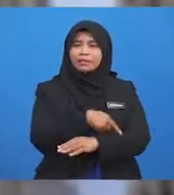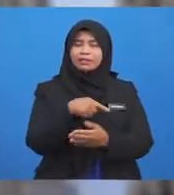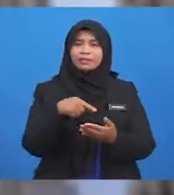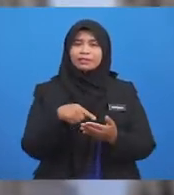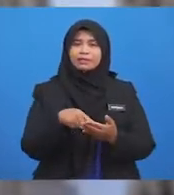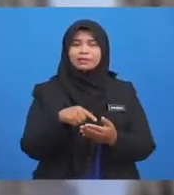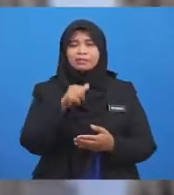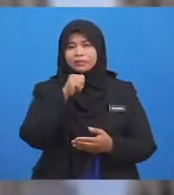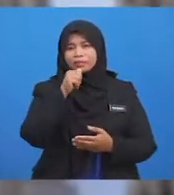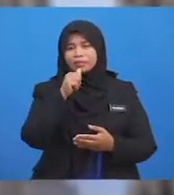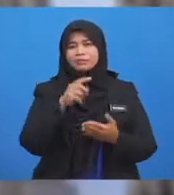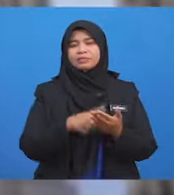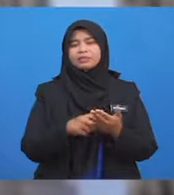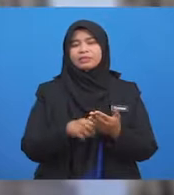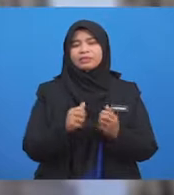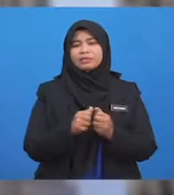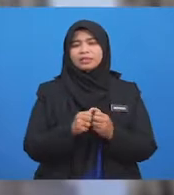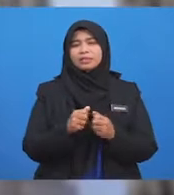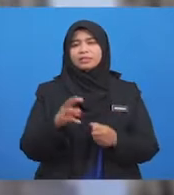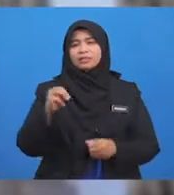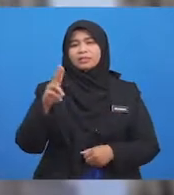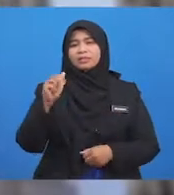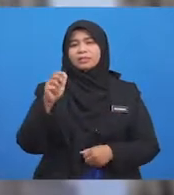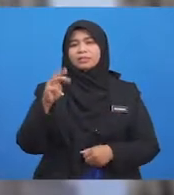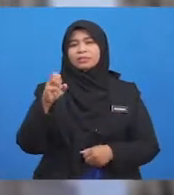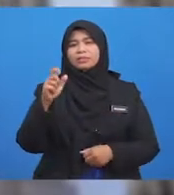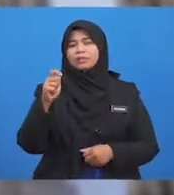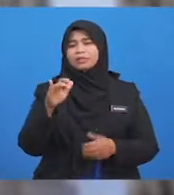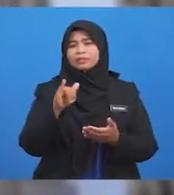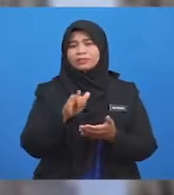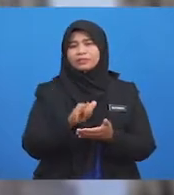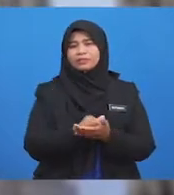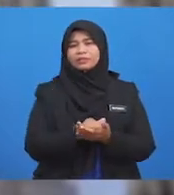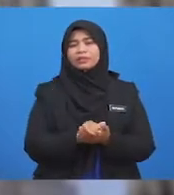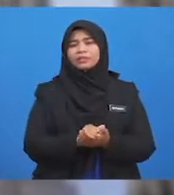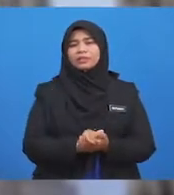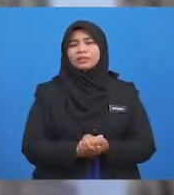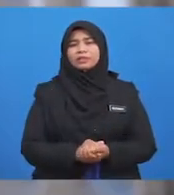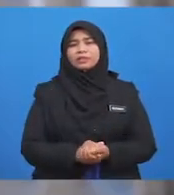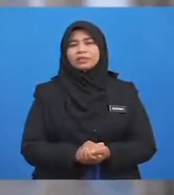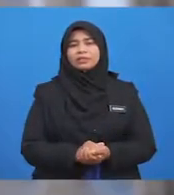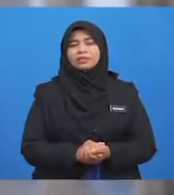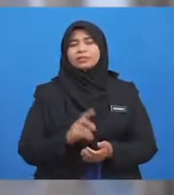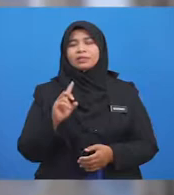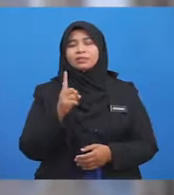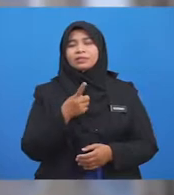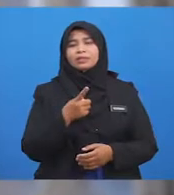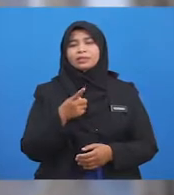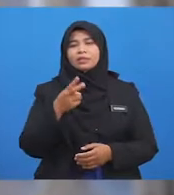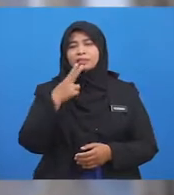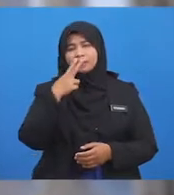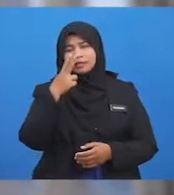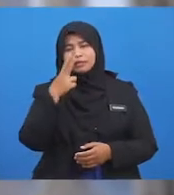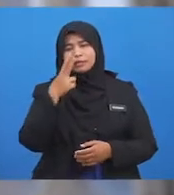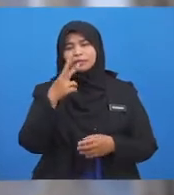bincang tentang muamalat tersebut Kalau bincang tentang muamalat itu, syoklah semua kan? Kita berbalik kepada